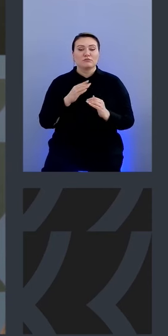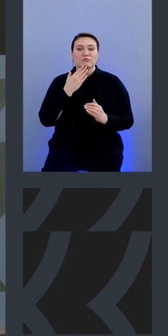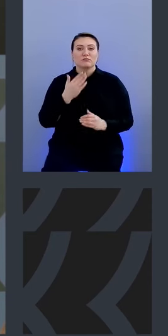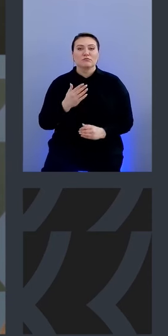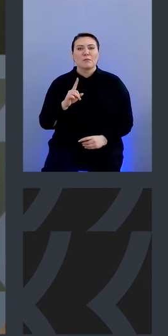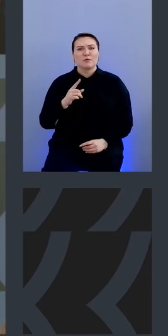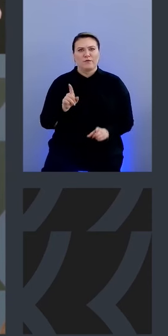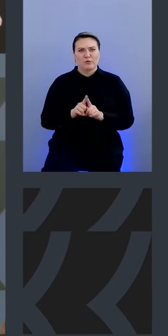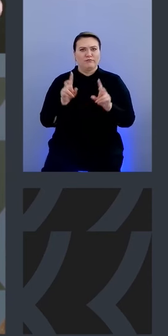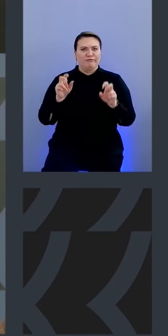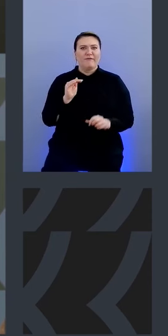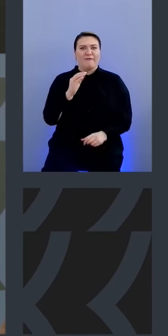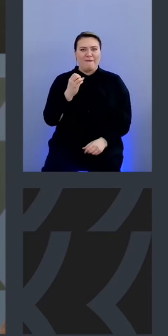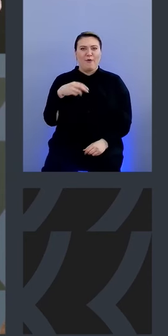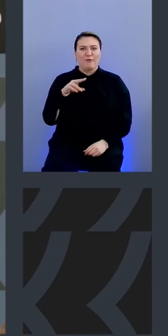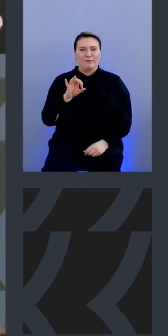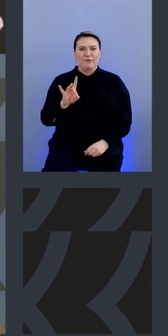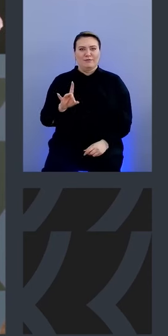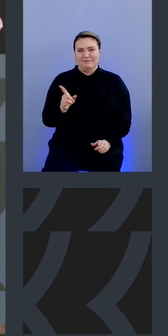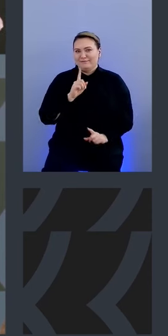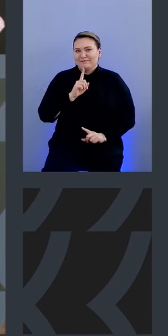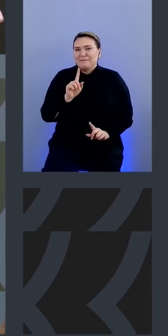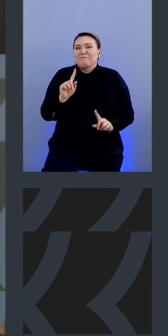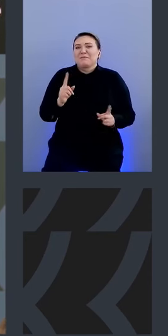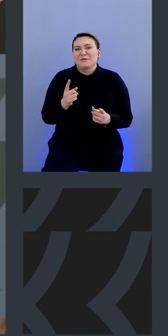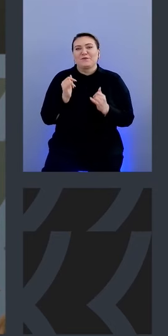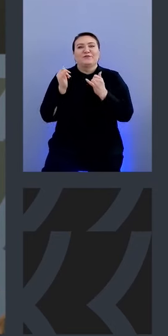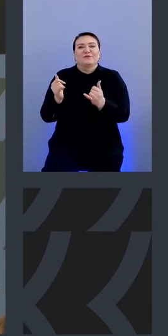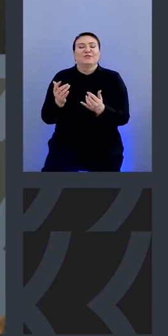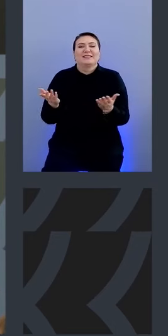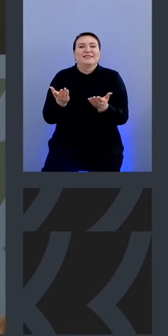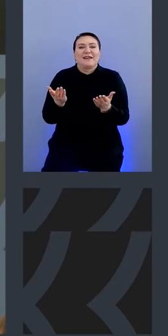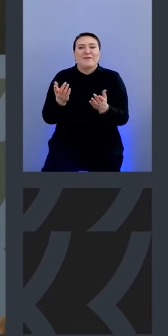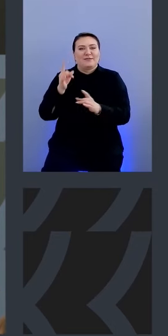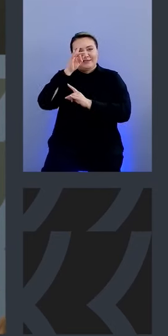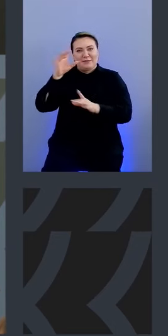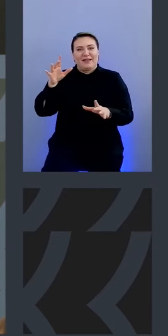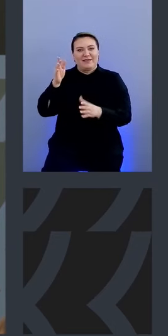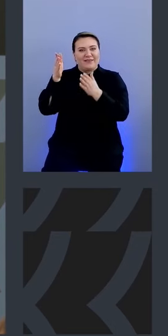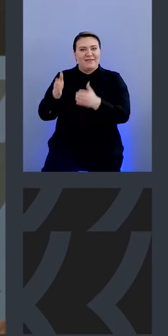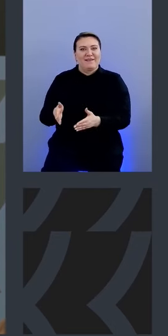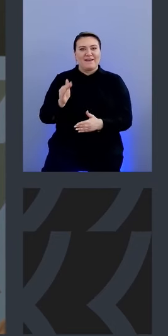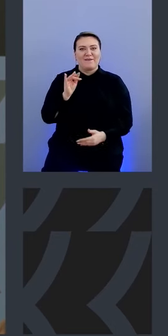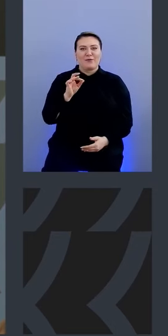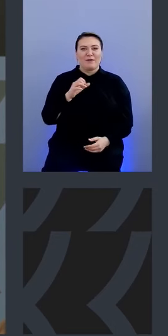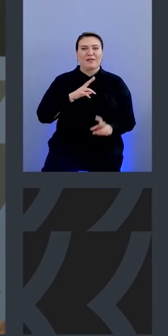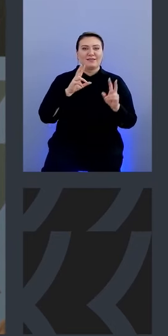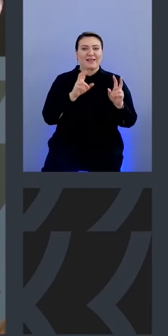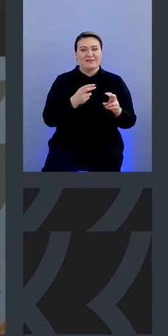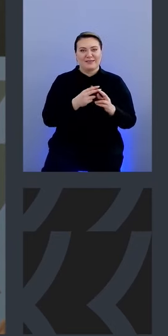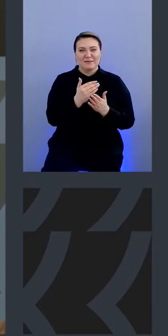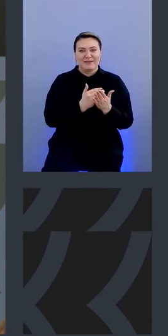все таки федор что почему все таки федор в честь какого знаменательного федора было названо